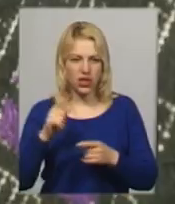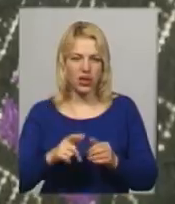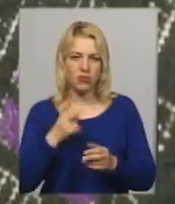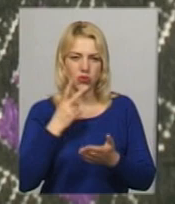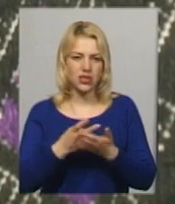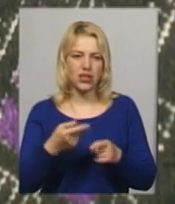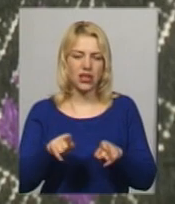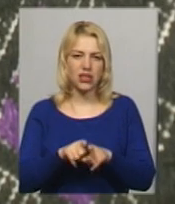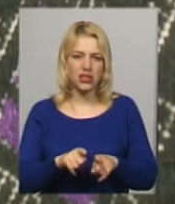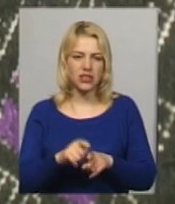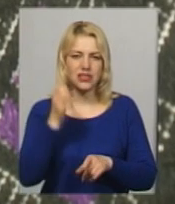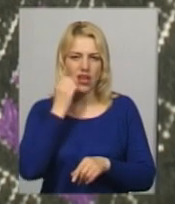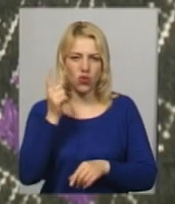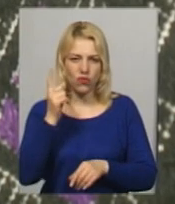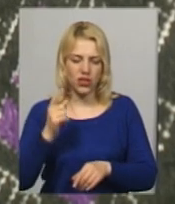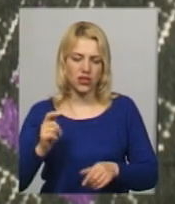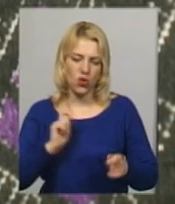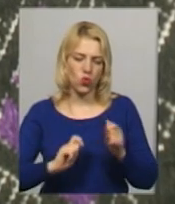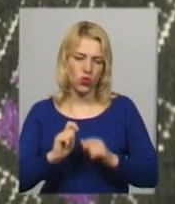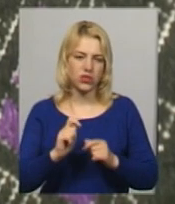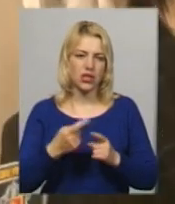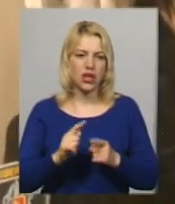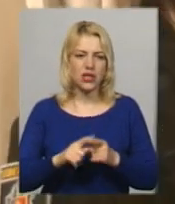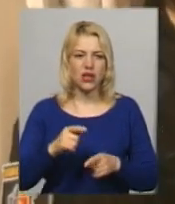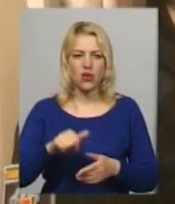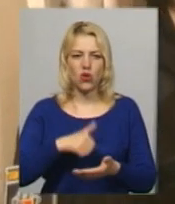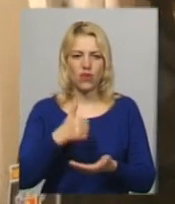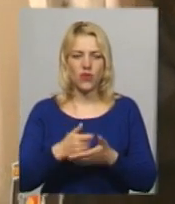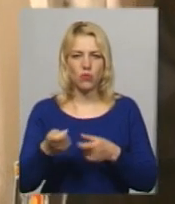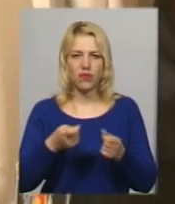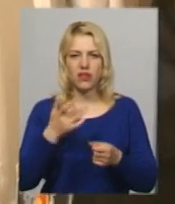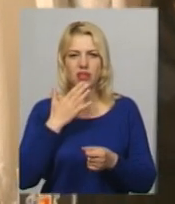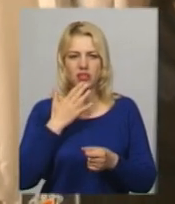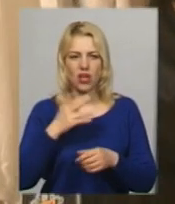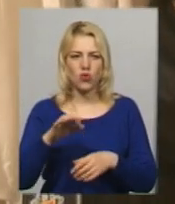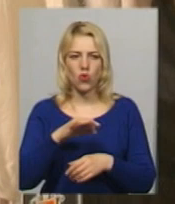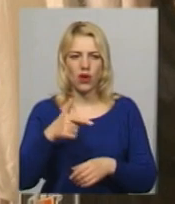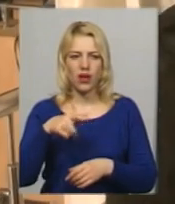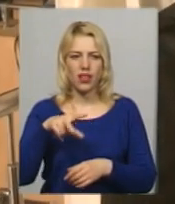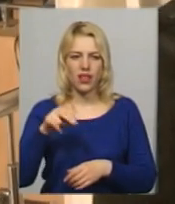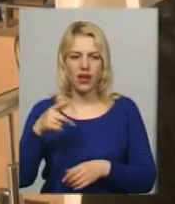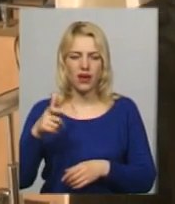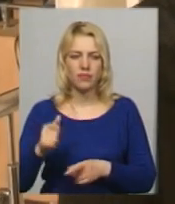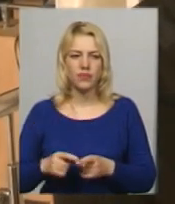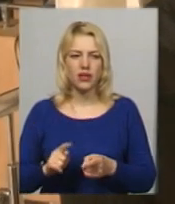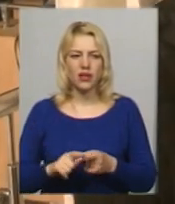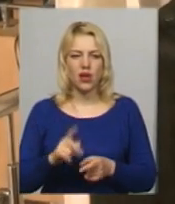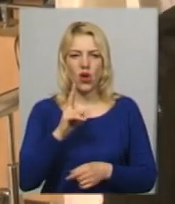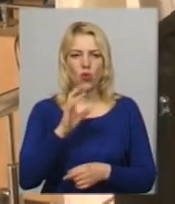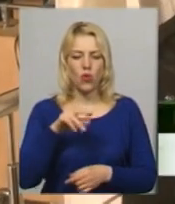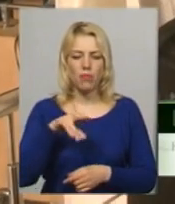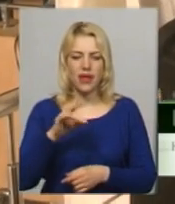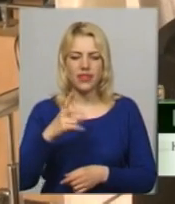-українського народного одягу належить начальниці сектору комунікацій Головного управління Нацполіції в області Інній Глезі. Вонося з Копенгагена,